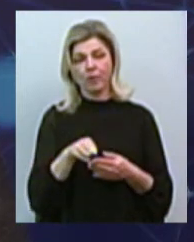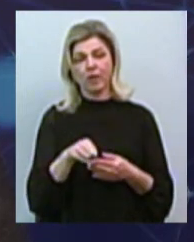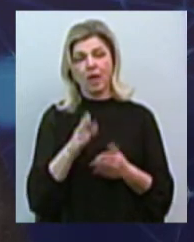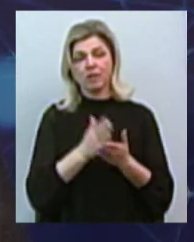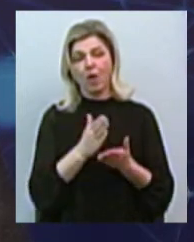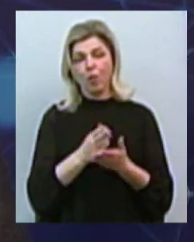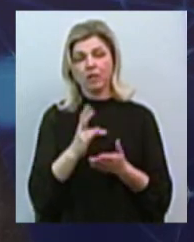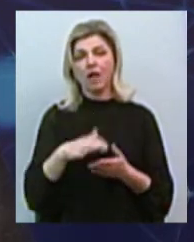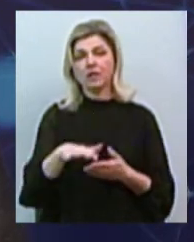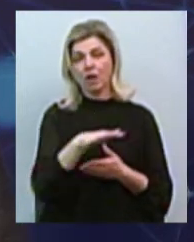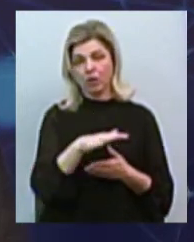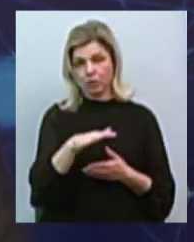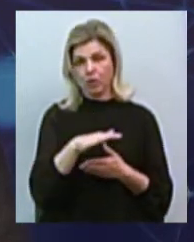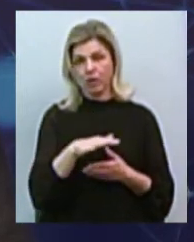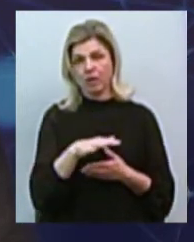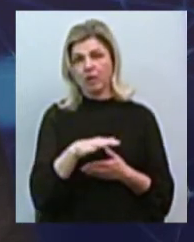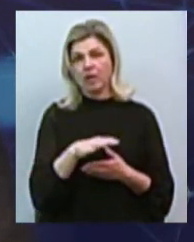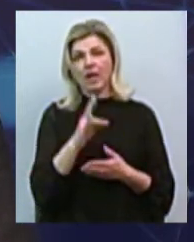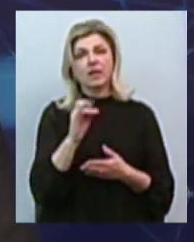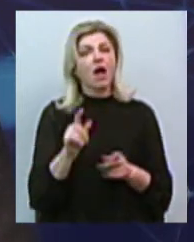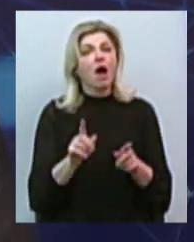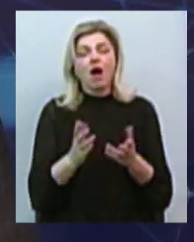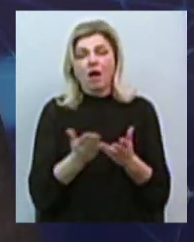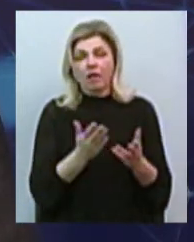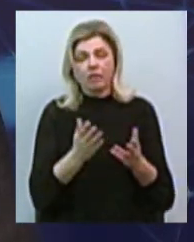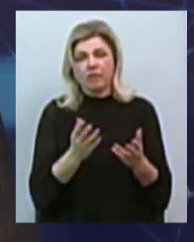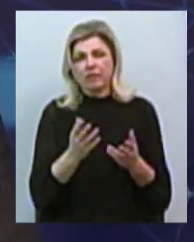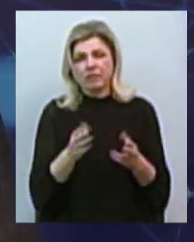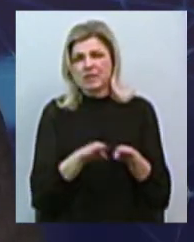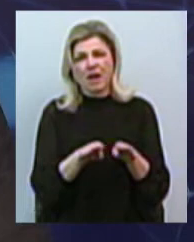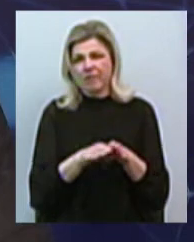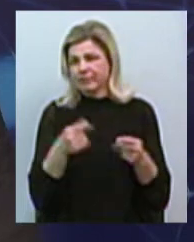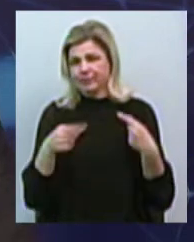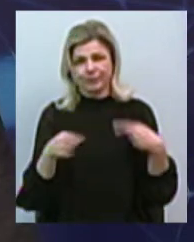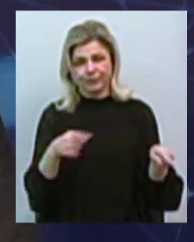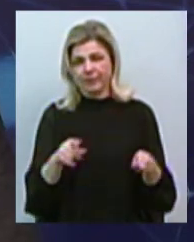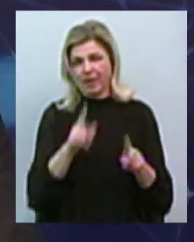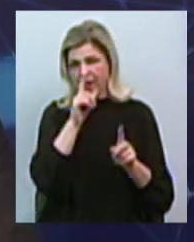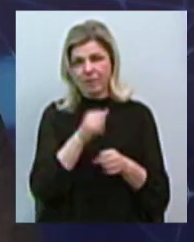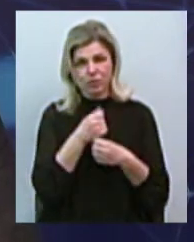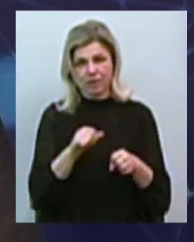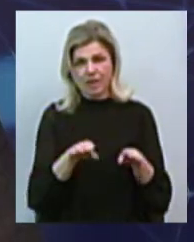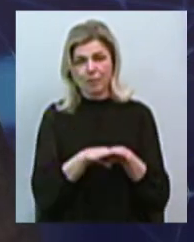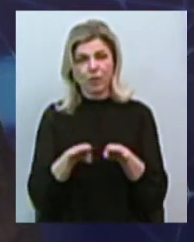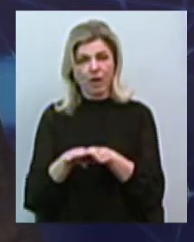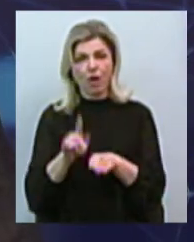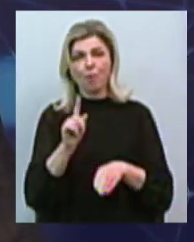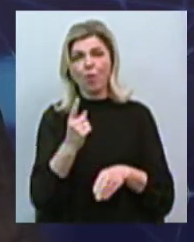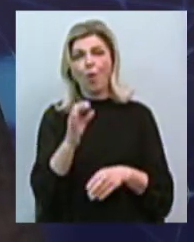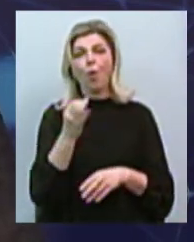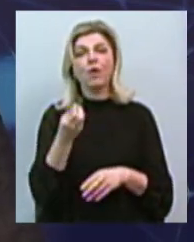території міста Миколаїва, з портом Ольвія. Ну, в жодне порівняння. Їх неможливо порівнювати, наскільки порт Ольвія